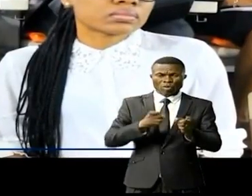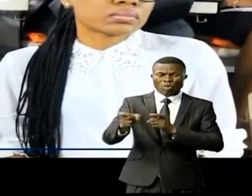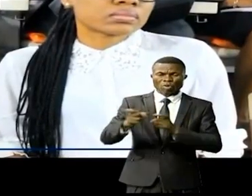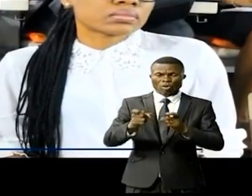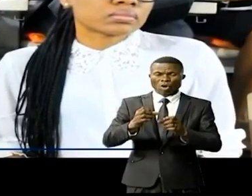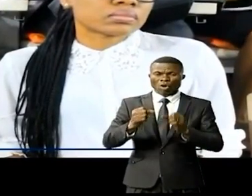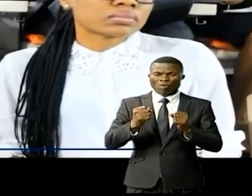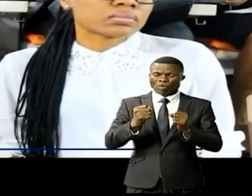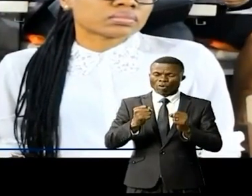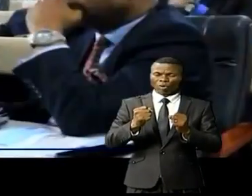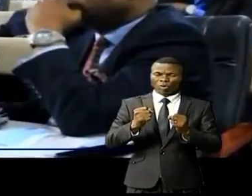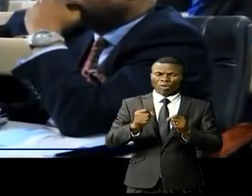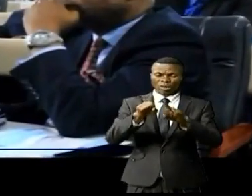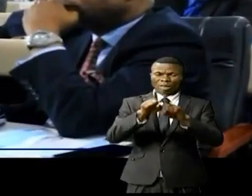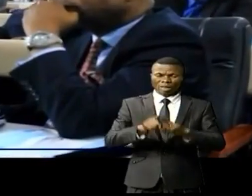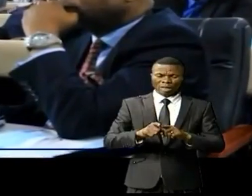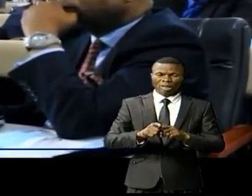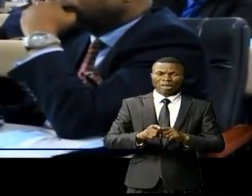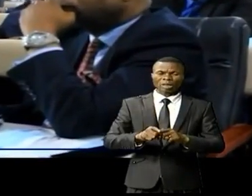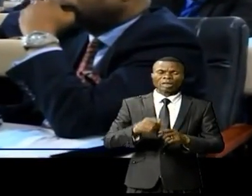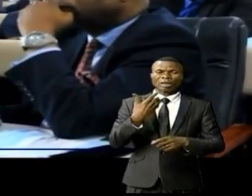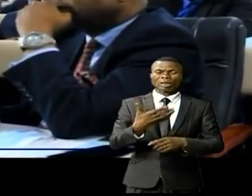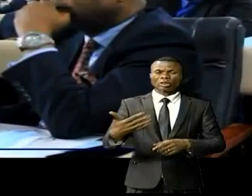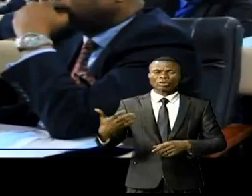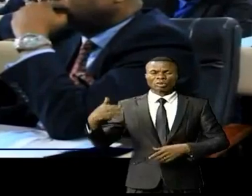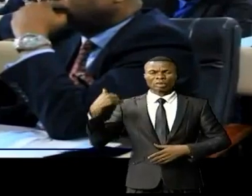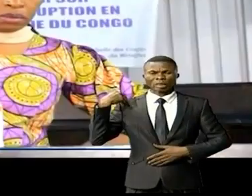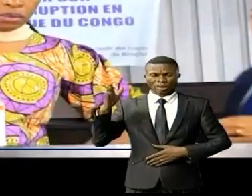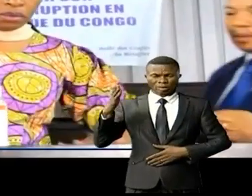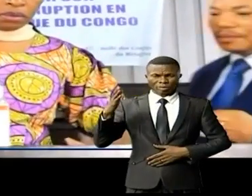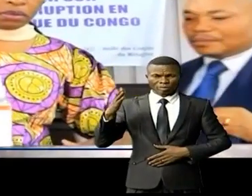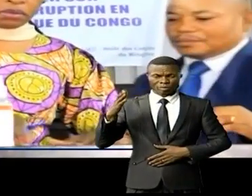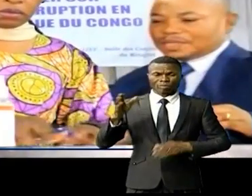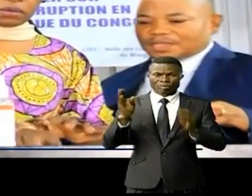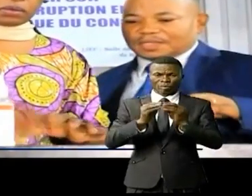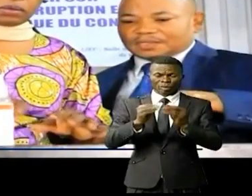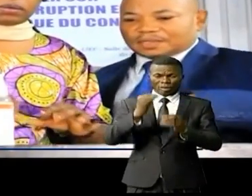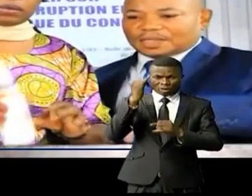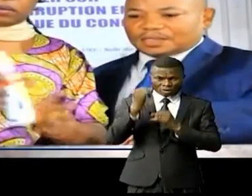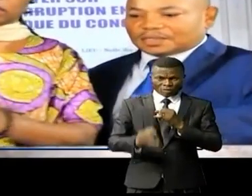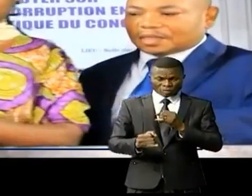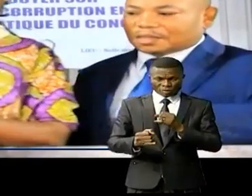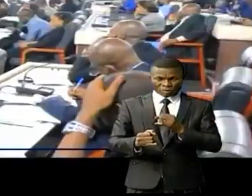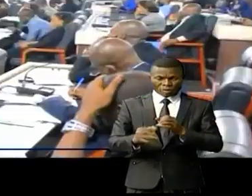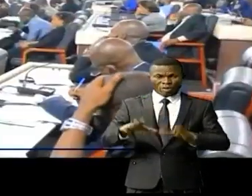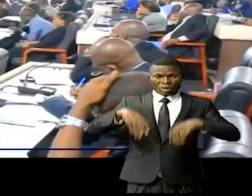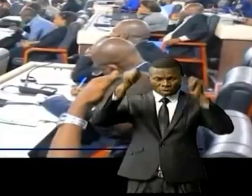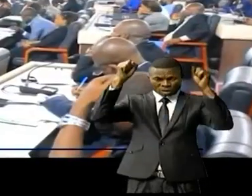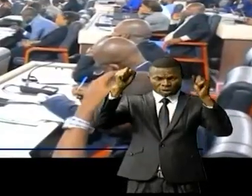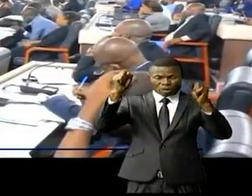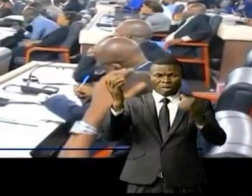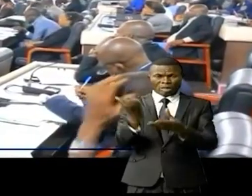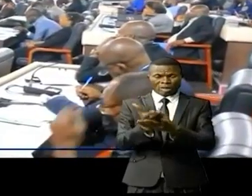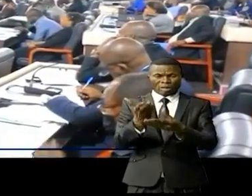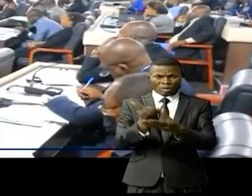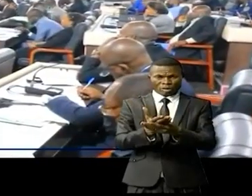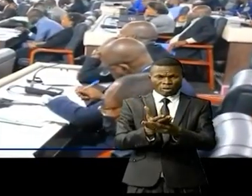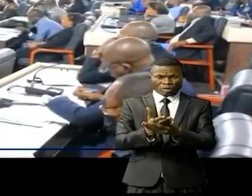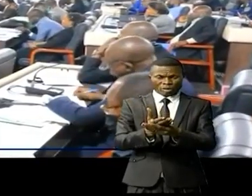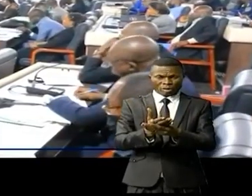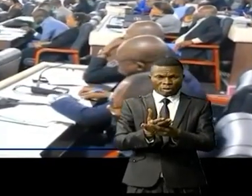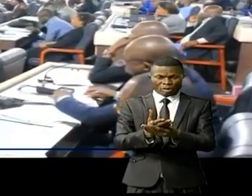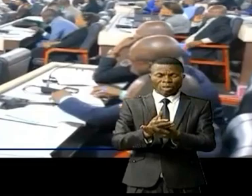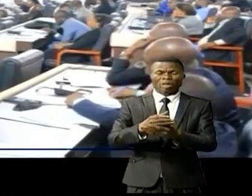efficiente et efficace de la chose publique. L'atelier a été clôturé après l'adoption de la fête de route du cadre